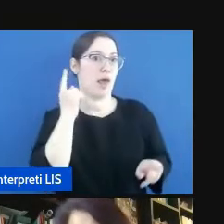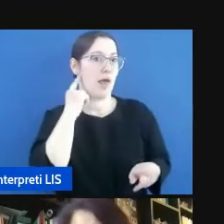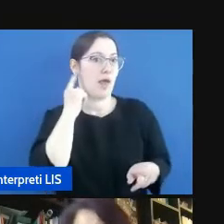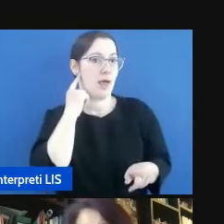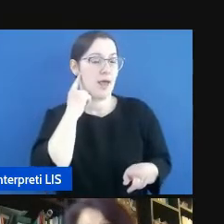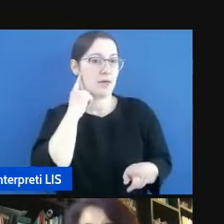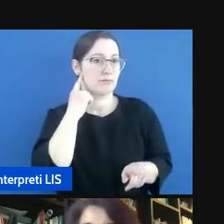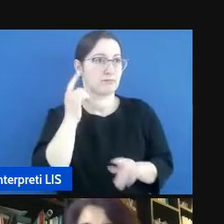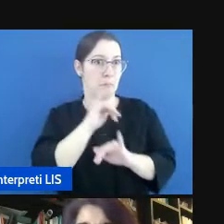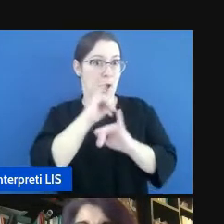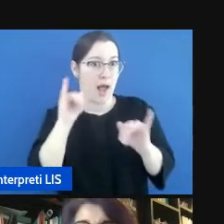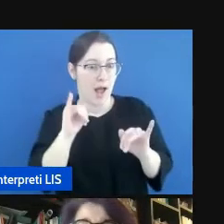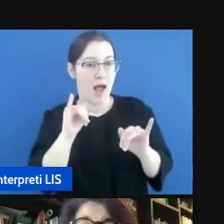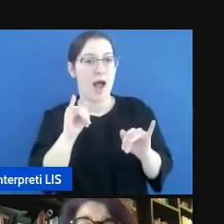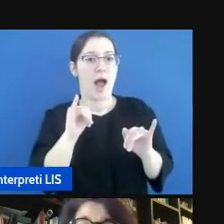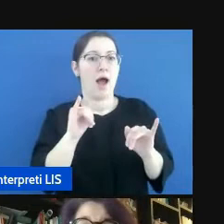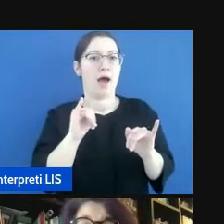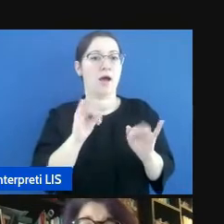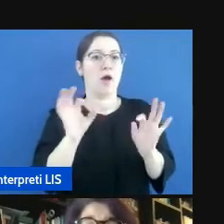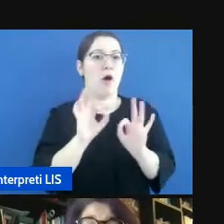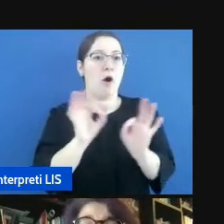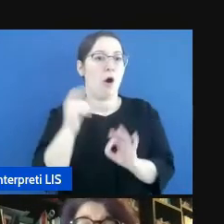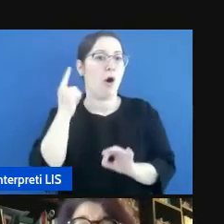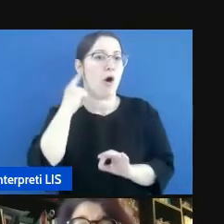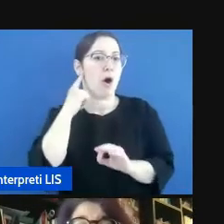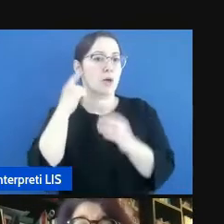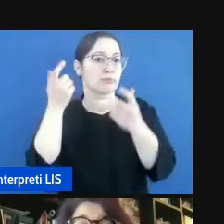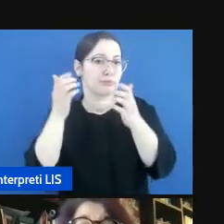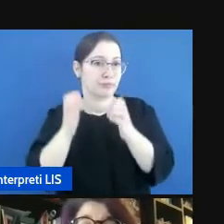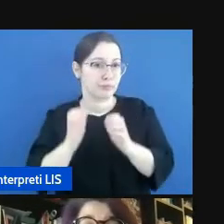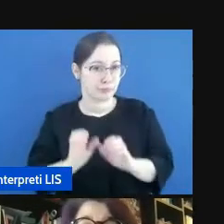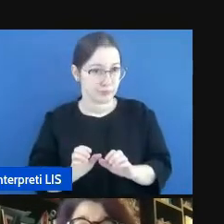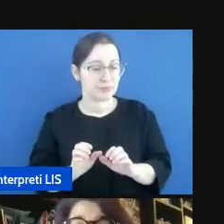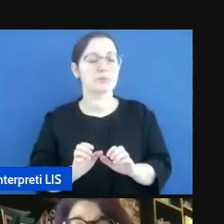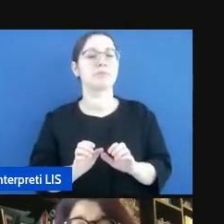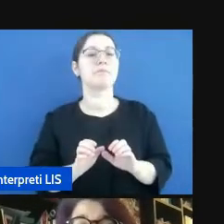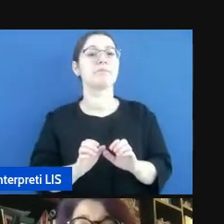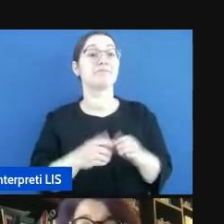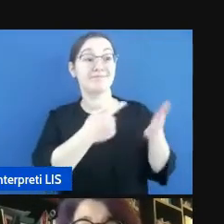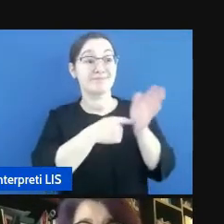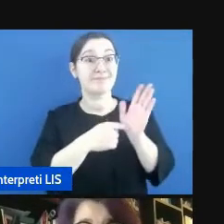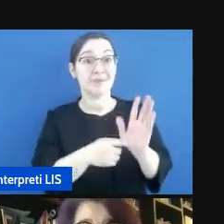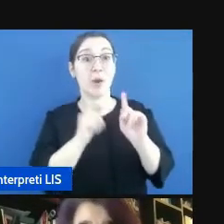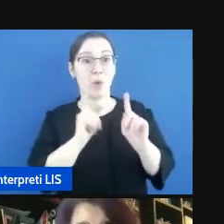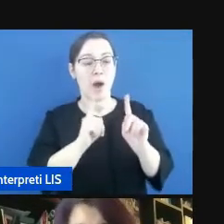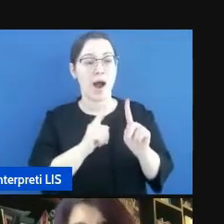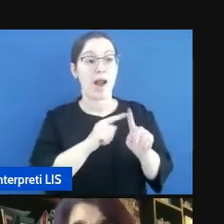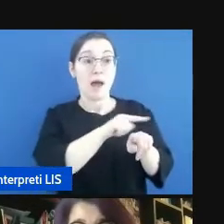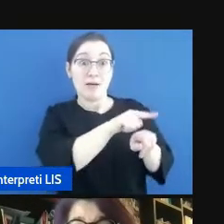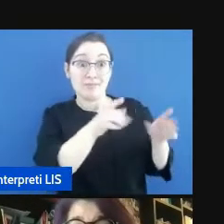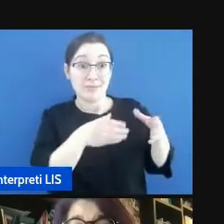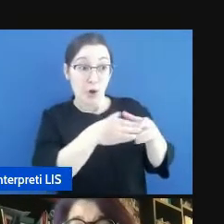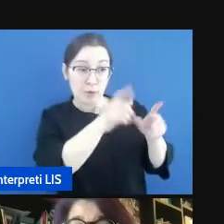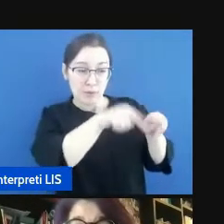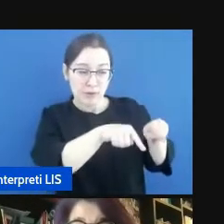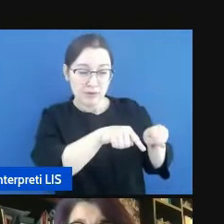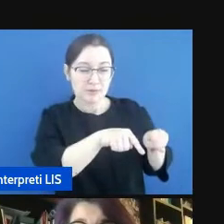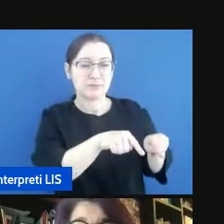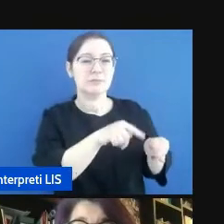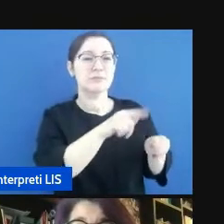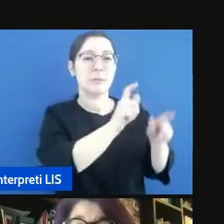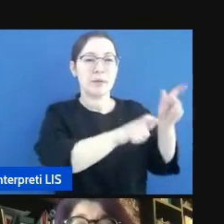avuto l'udito, quindi a tutte le persone sorde, che dimostra che gli errori commessi dai sordi